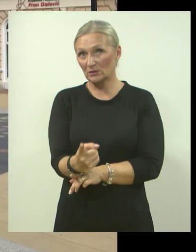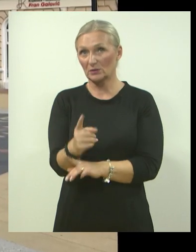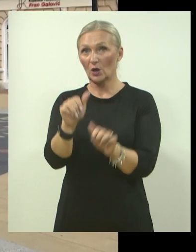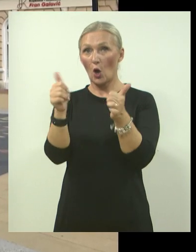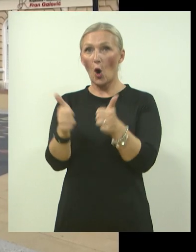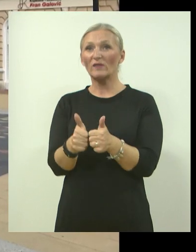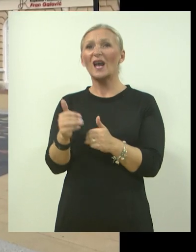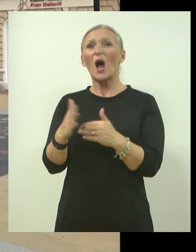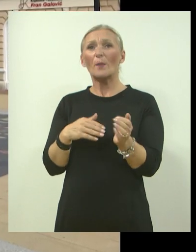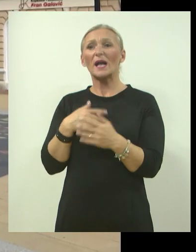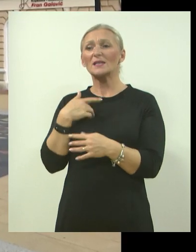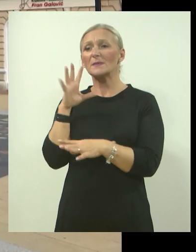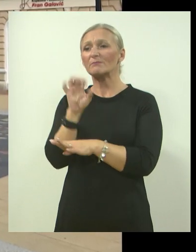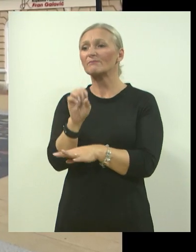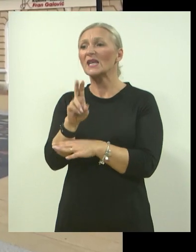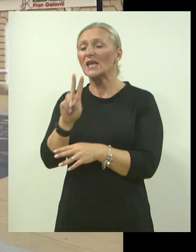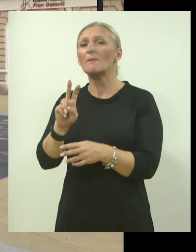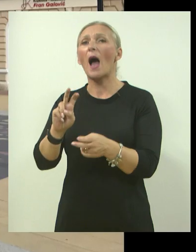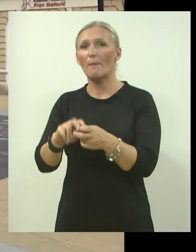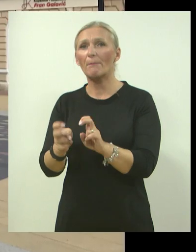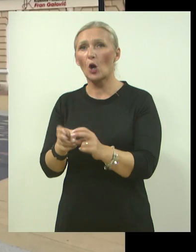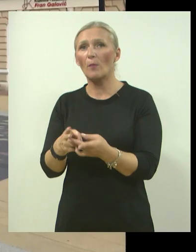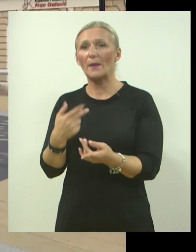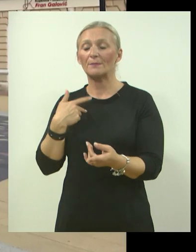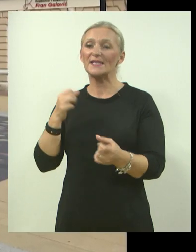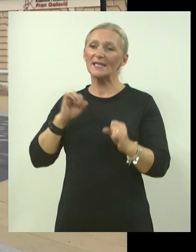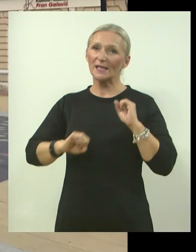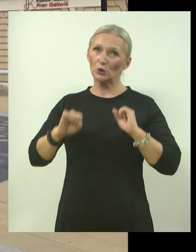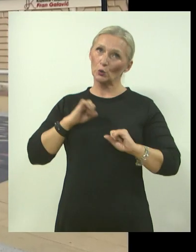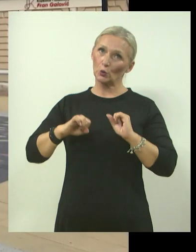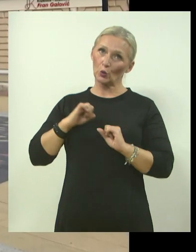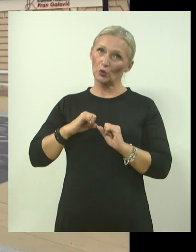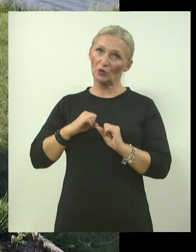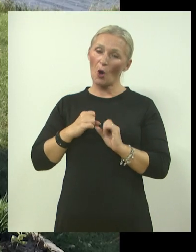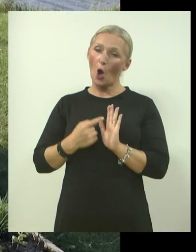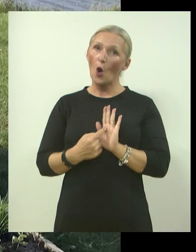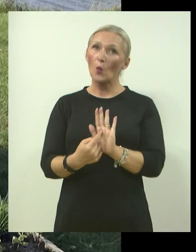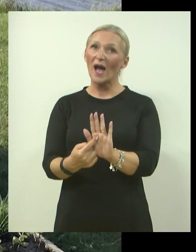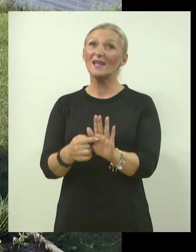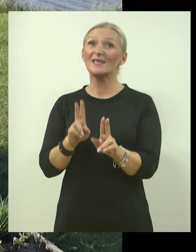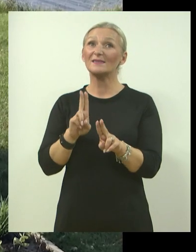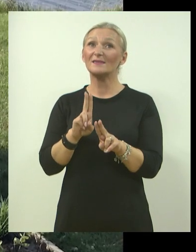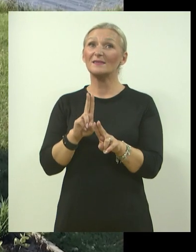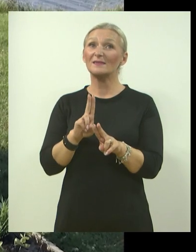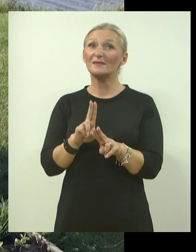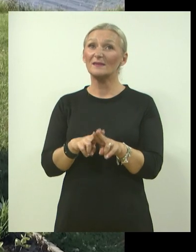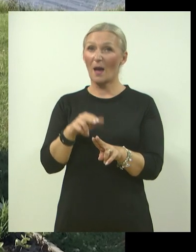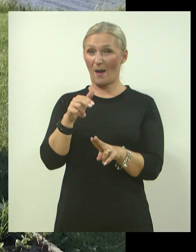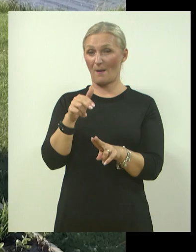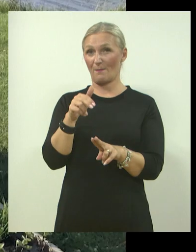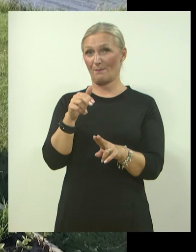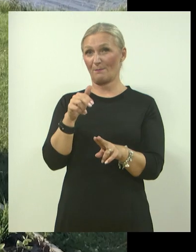u praksi primjećujemo određene probleme i trudimo se ukazati u prvom redu